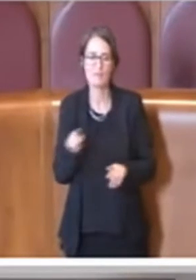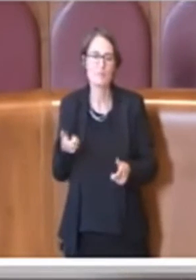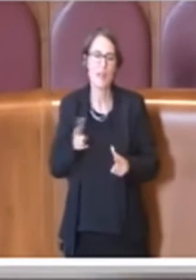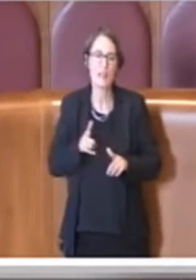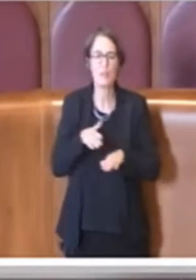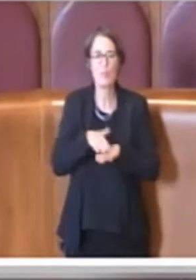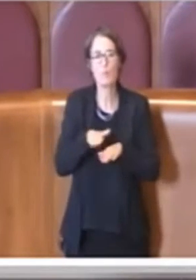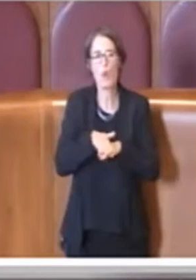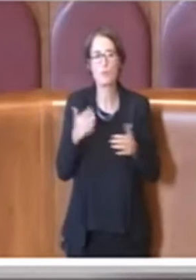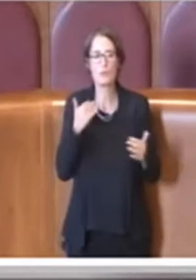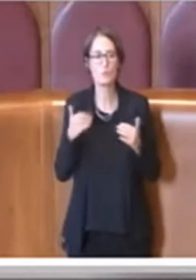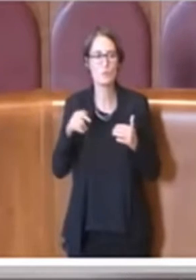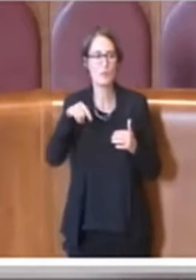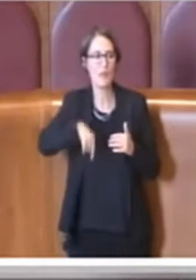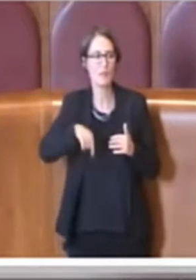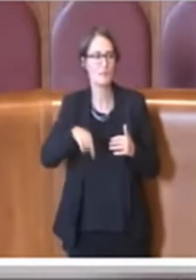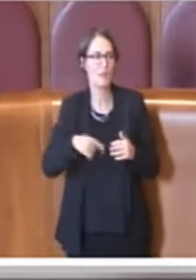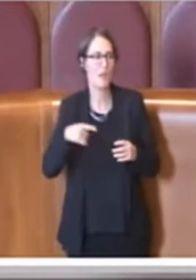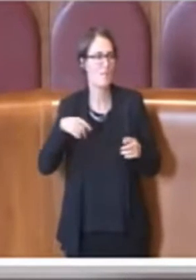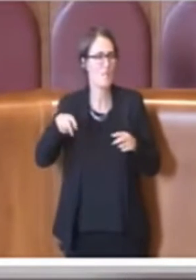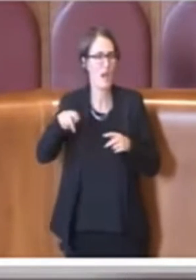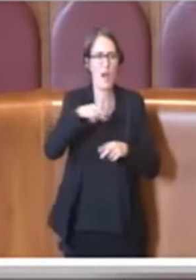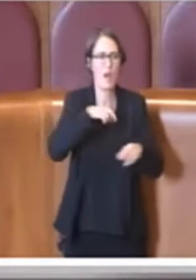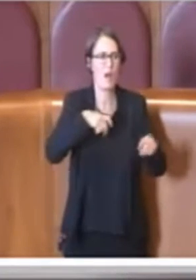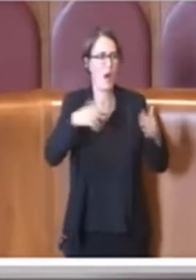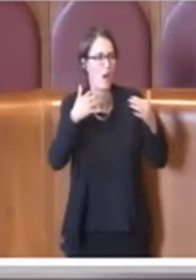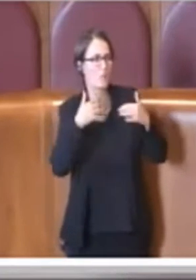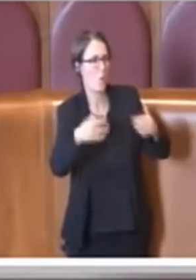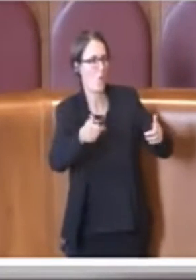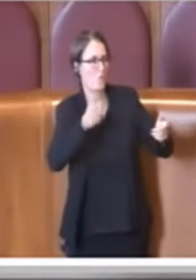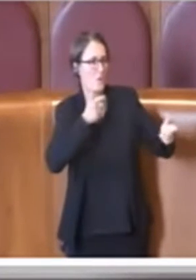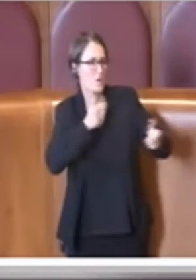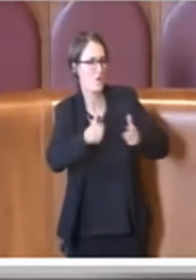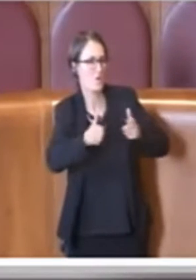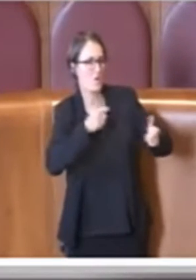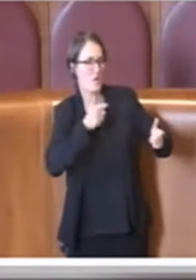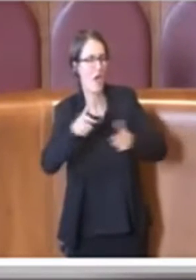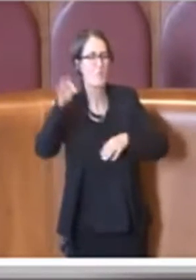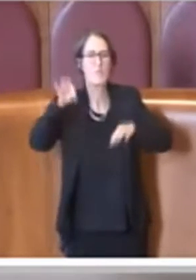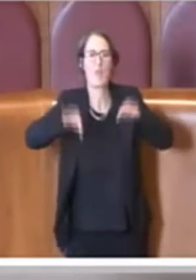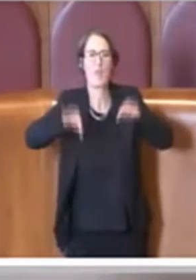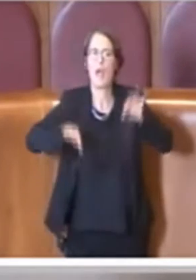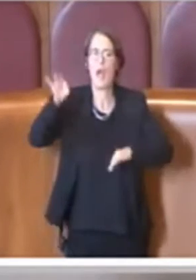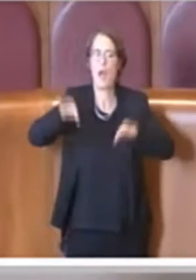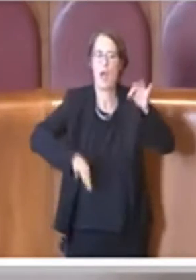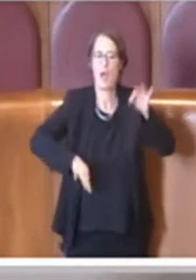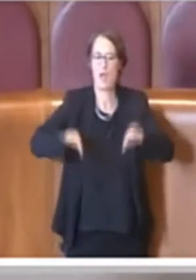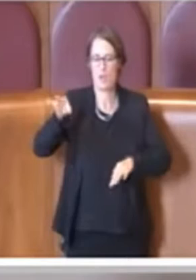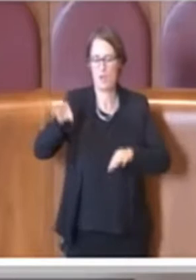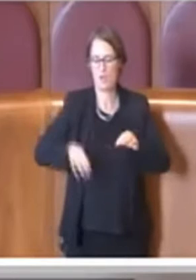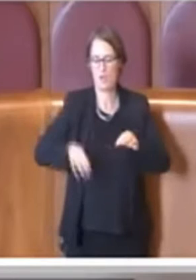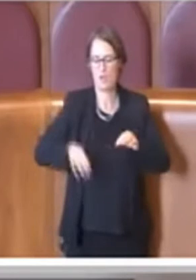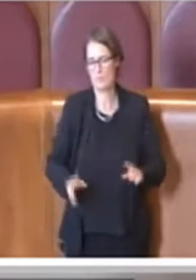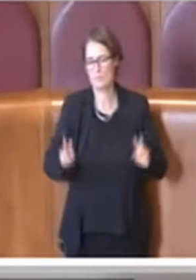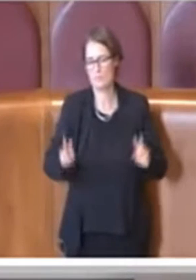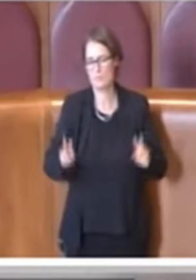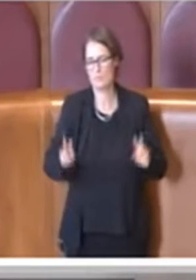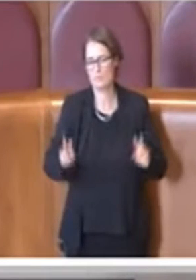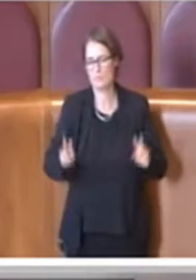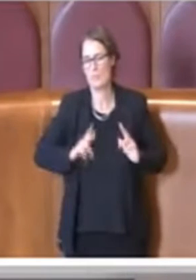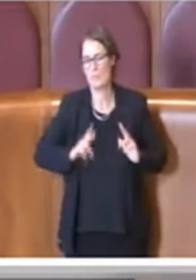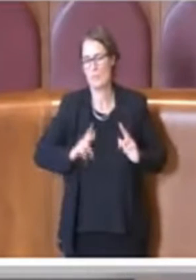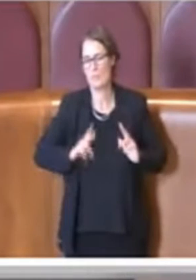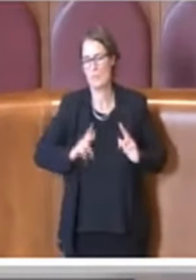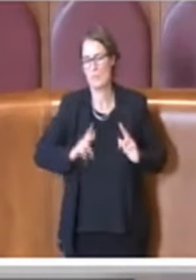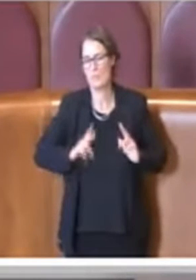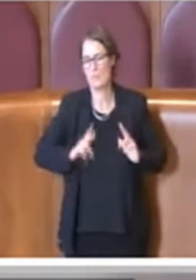andando tra i banchi del pubblico, facendo spettacoli che, sinceramente, spero quest'aula cominci